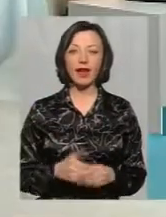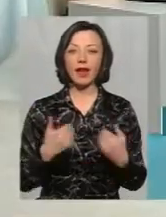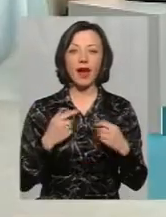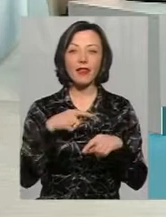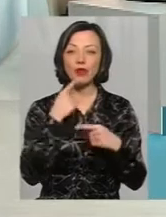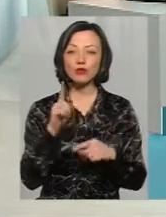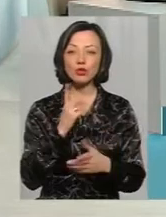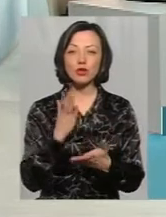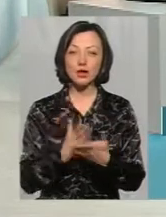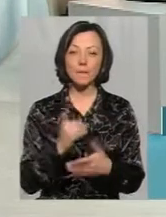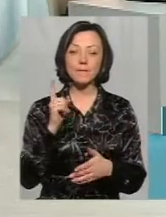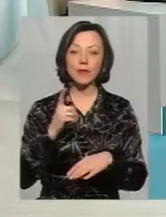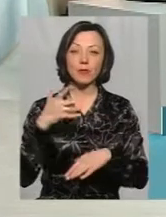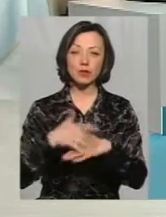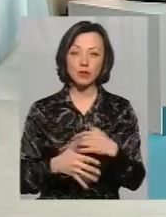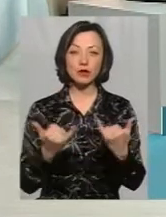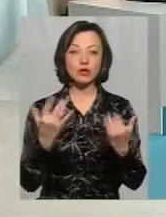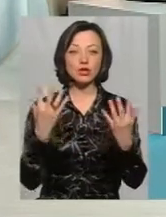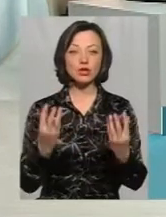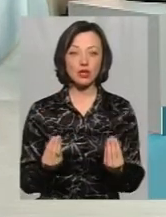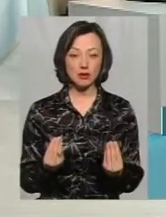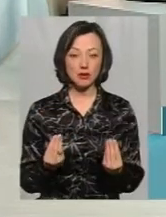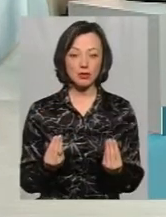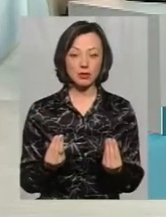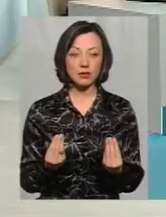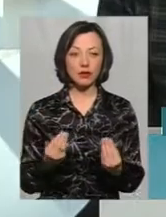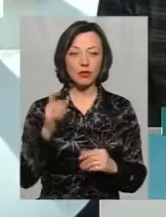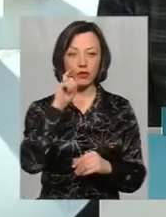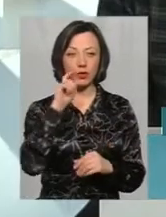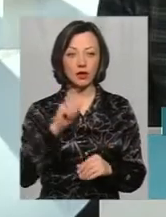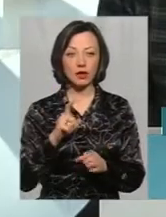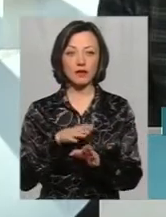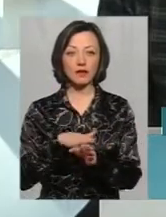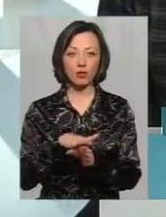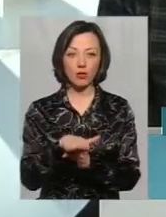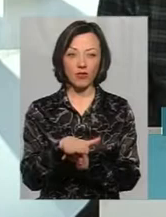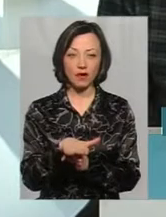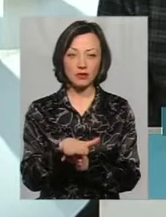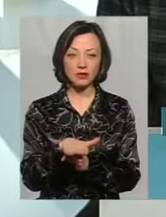то є. Але ми маємо розуміти, що на сьогоднішній день в Україні відбувається